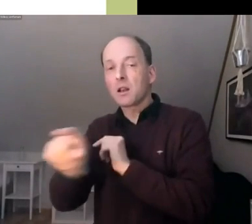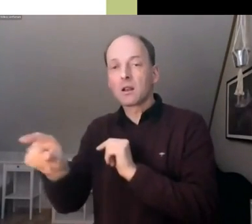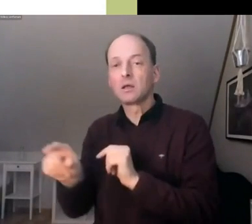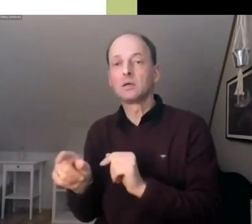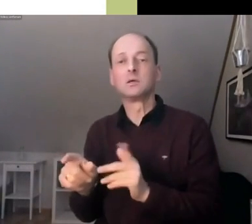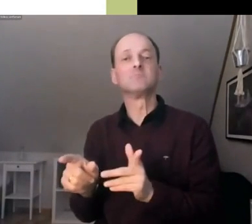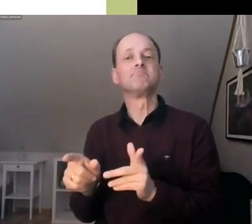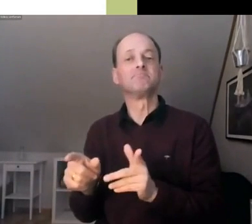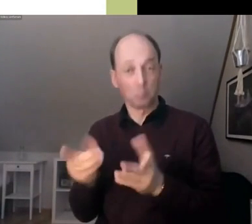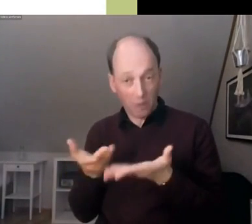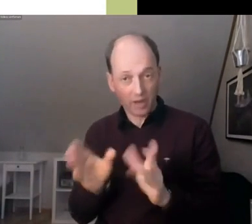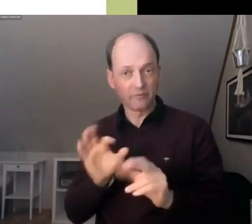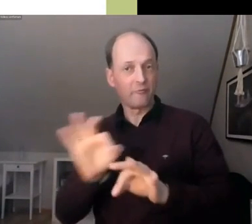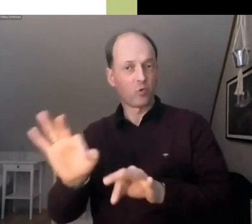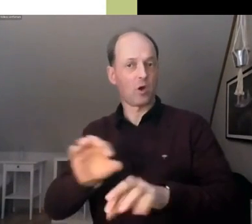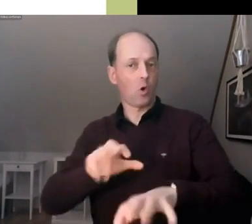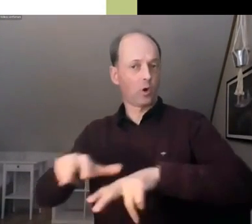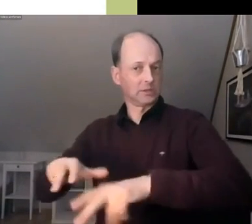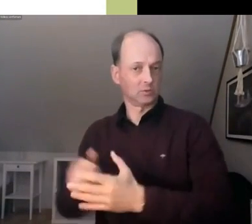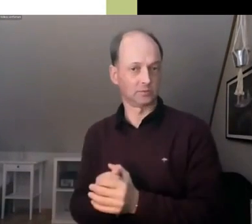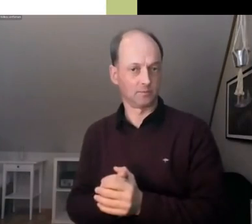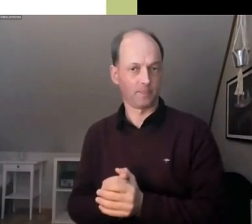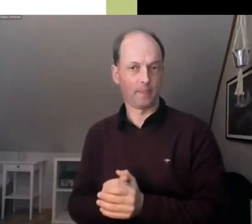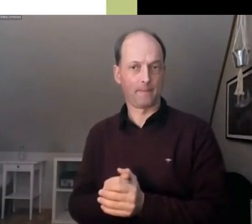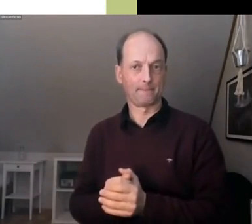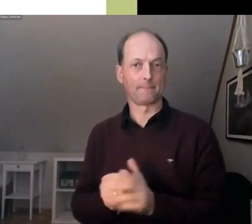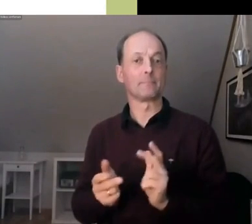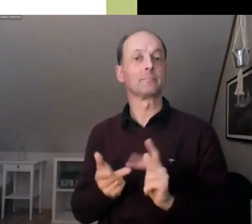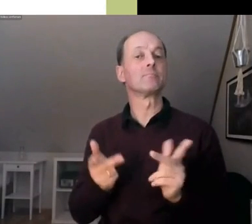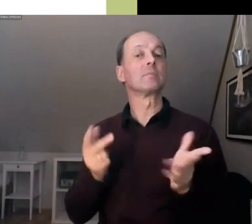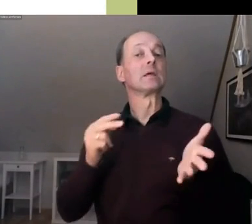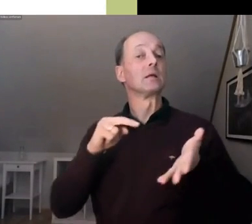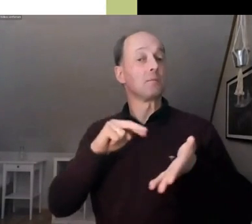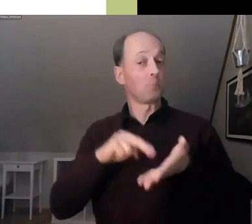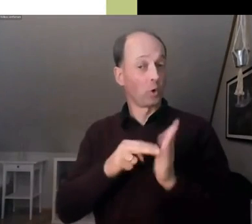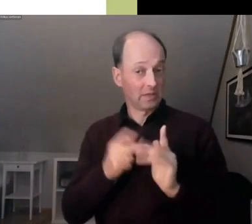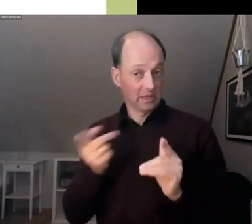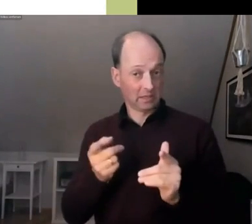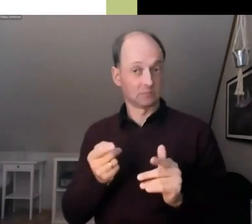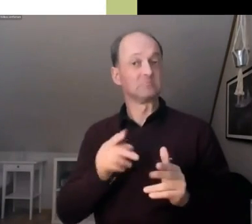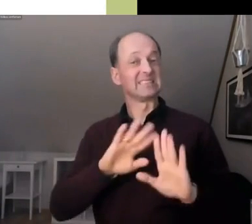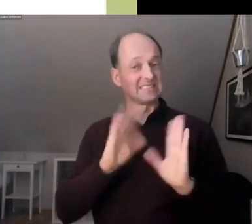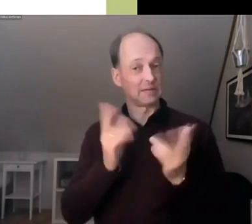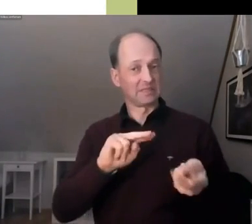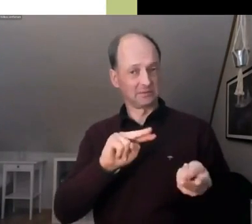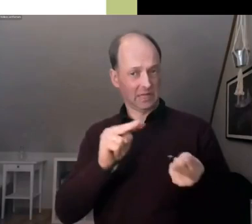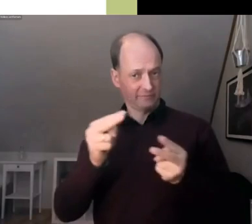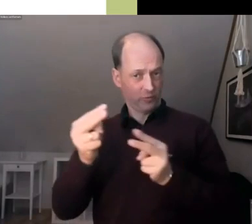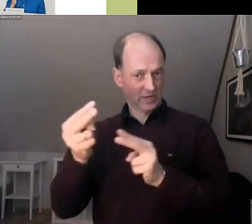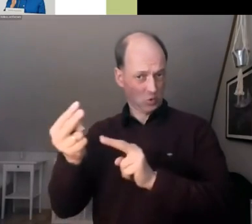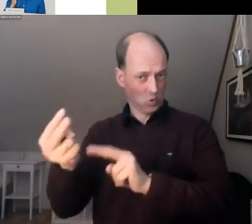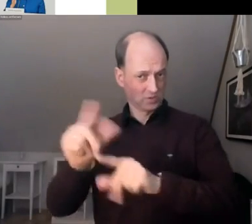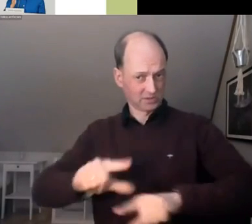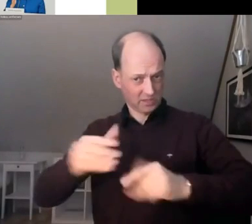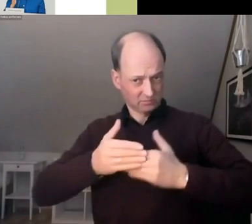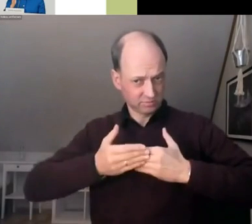die Fähigkeit, den gesamten Zeitraum der Transformation konsequent steuernd einzugreifen?